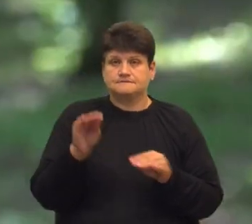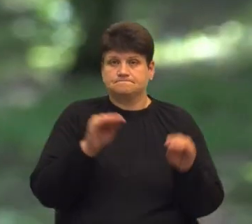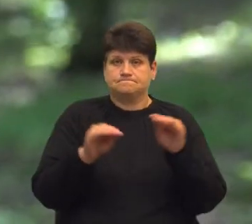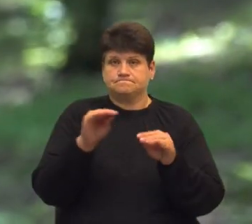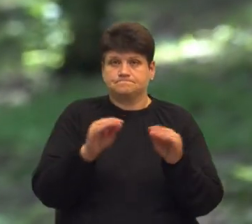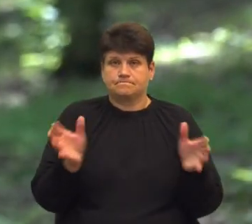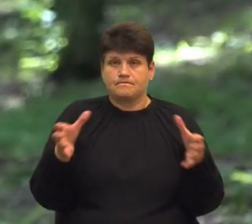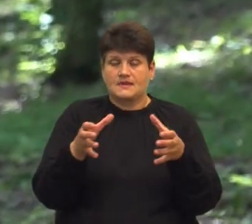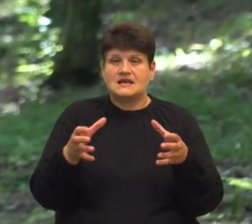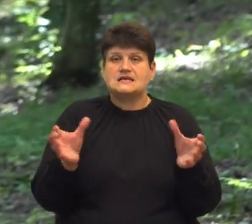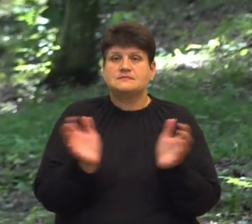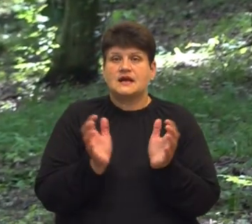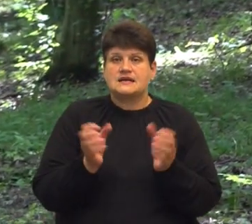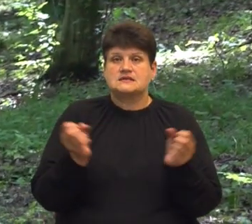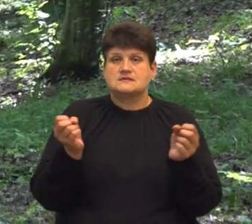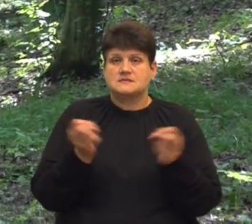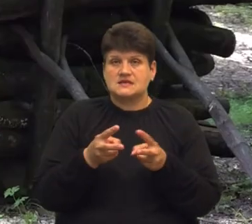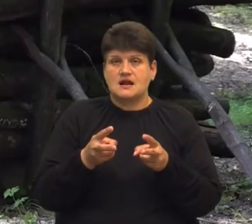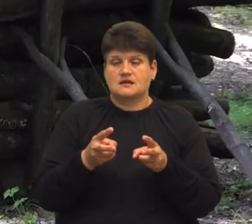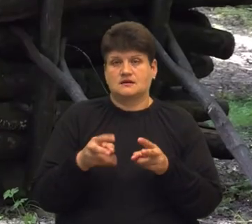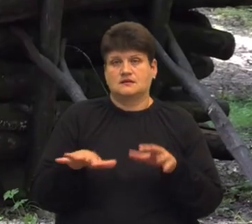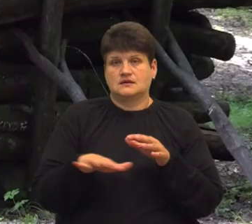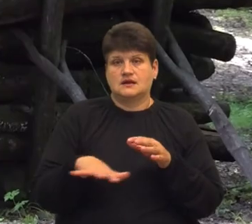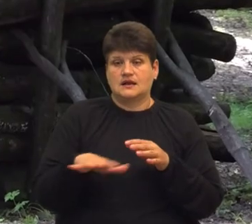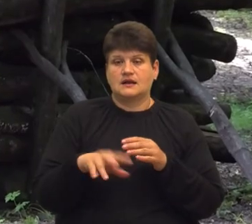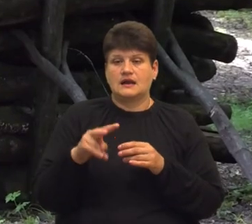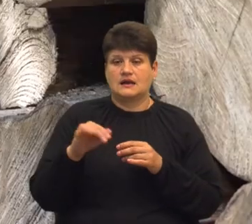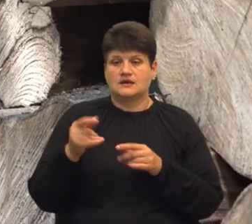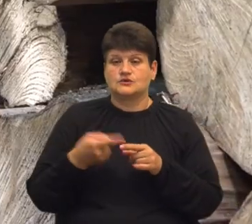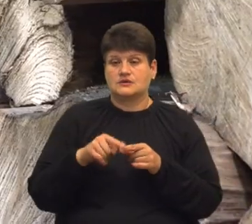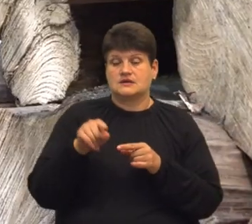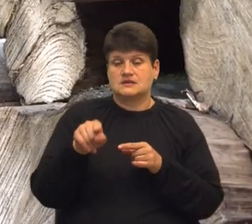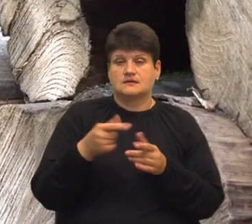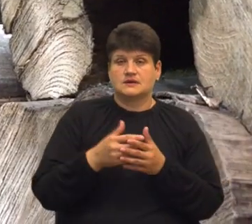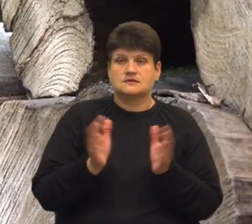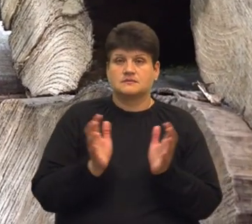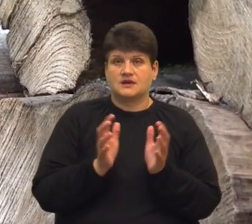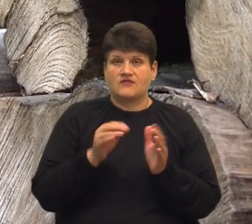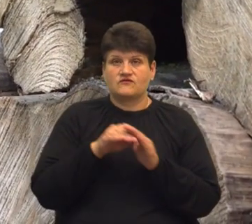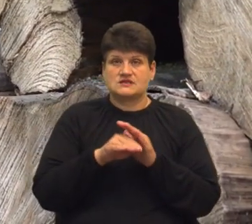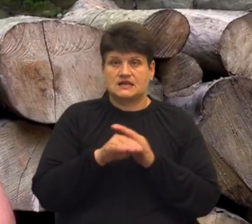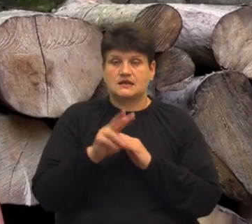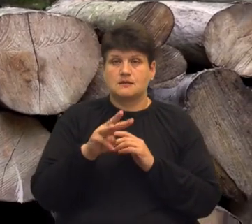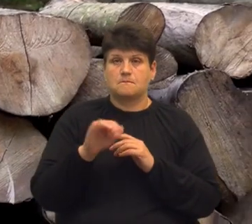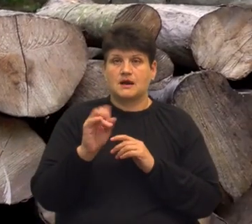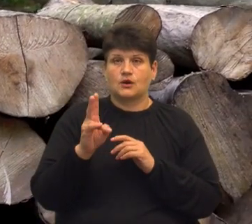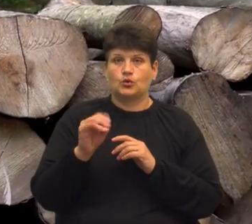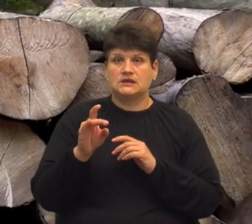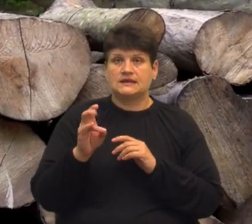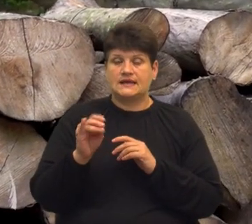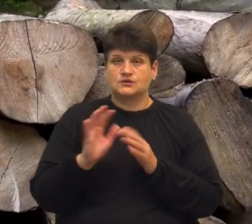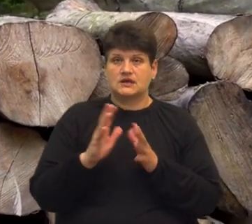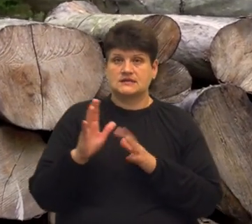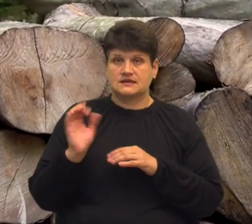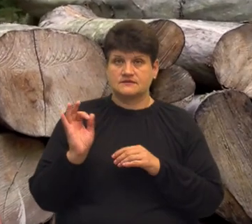зберігають на спеціально відведених ділянках лісу. Ось такий штабель, наприклад, зберігають на складі Миколинецького лісництва. Перевага такого